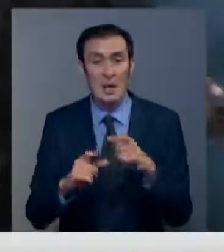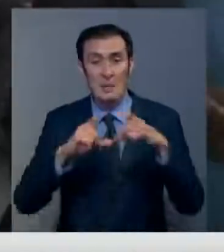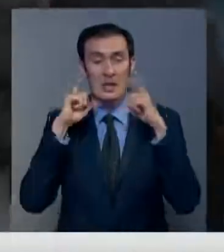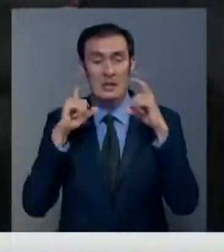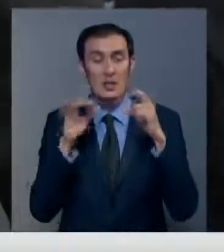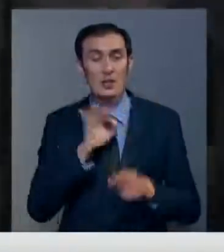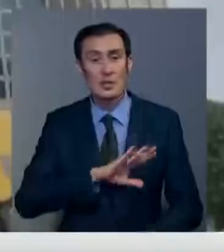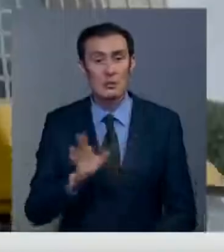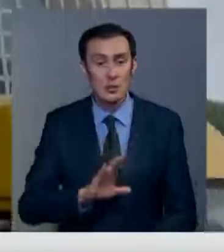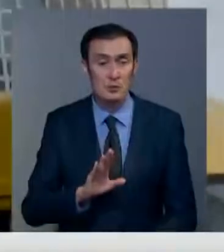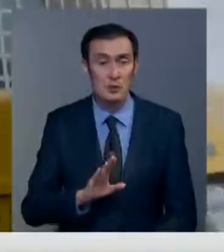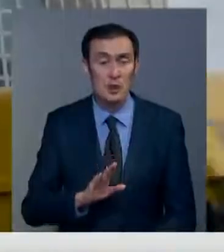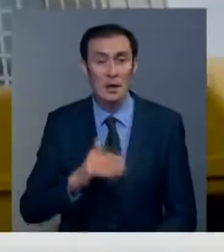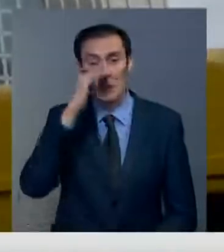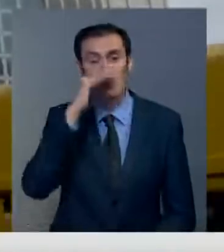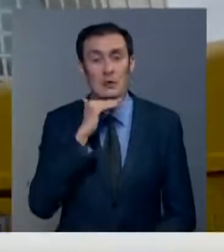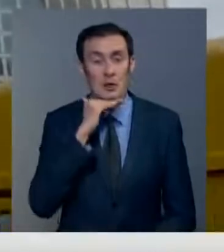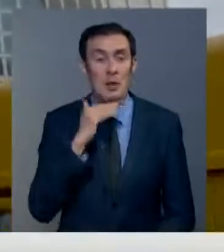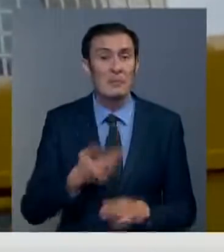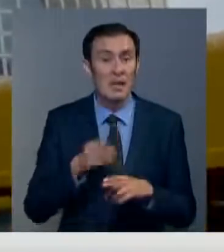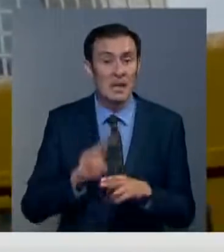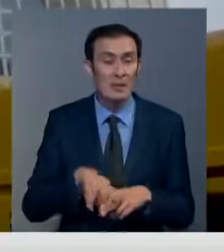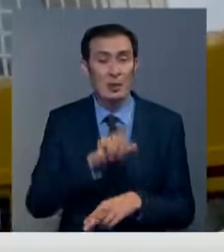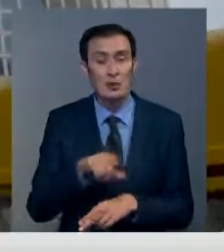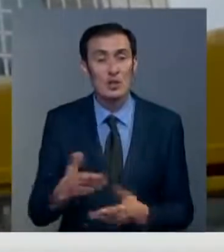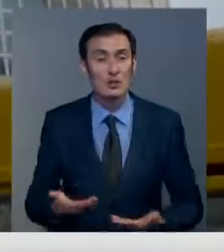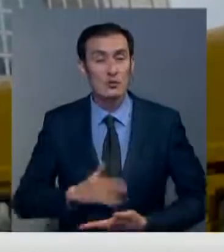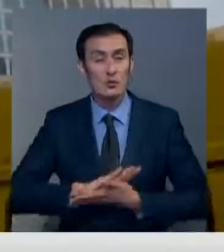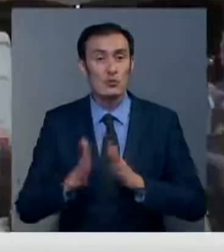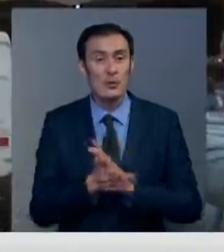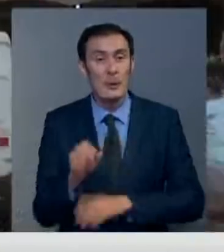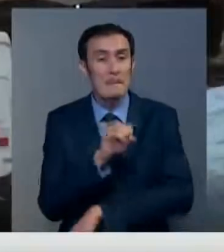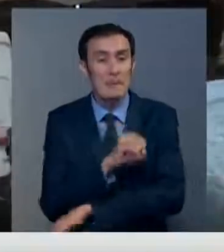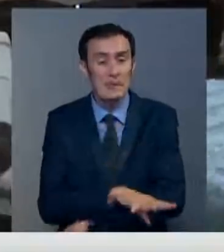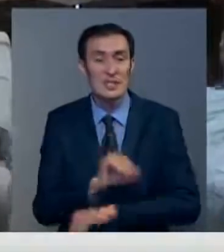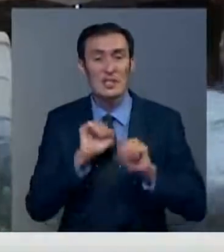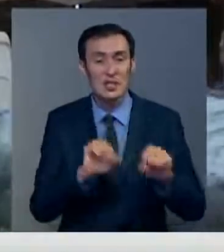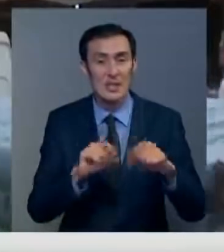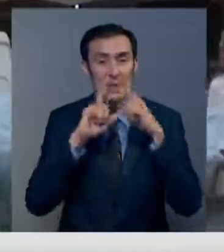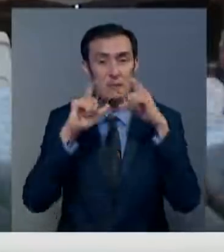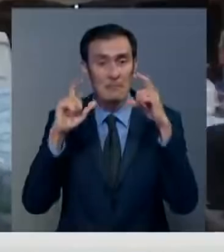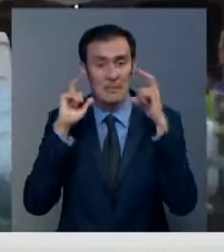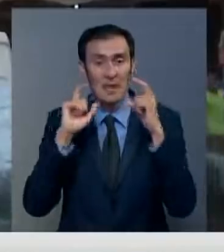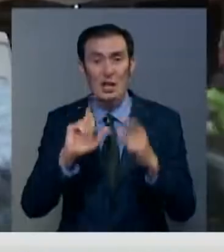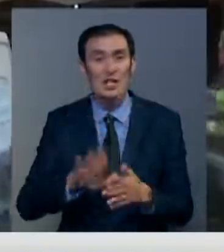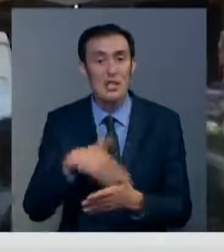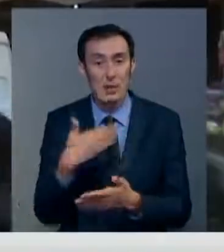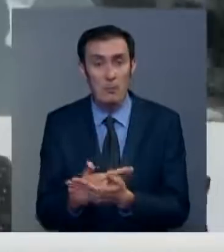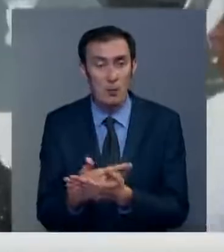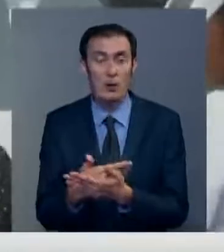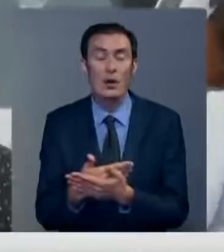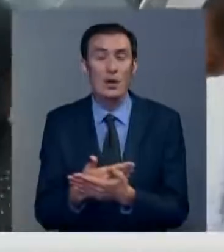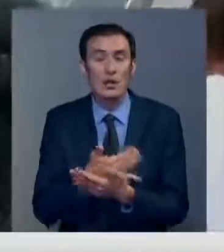отмазкой нос или опускают ее до подбородка. При этом для людей, живущих в условиях нищеты, защитные маски до сих пор являются